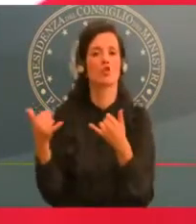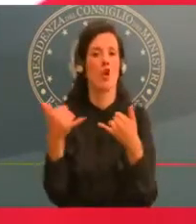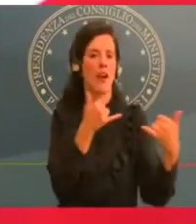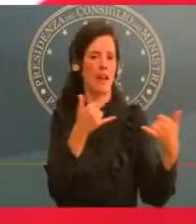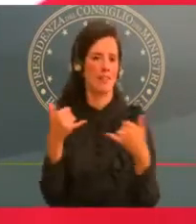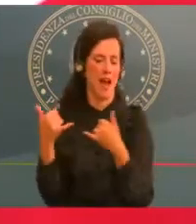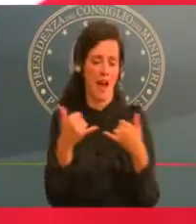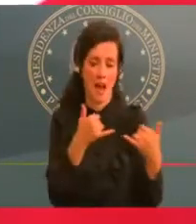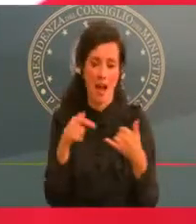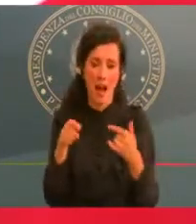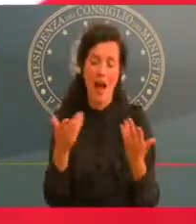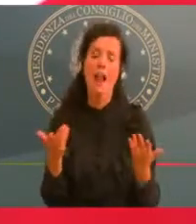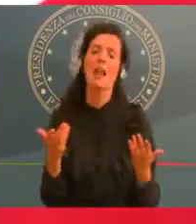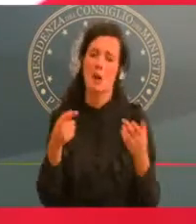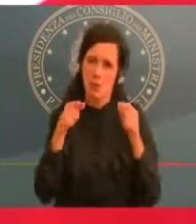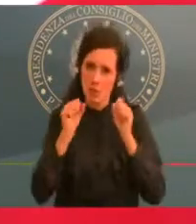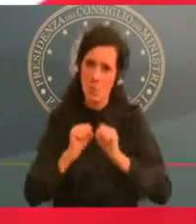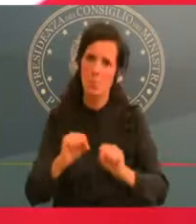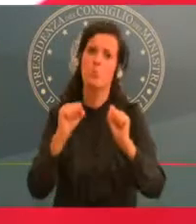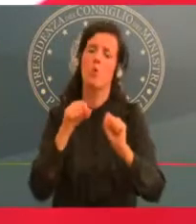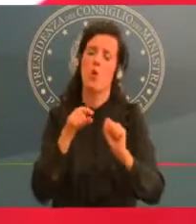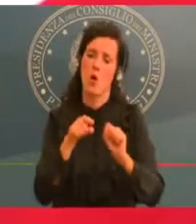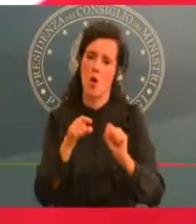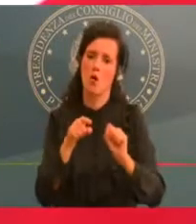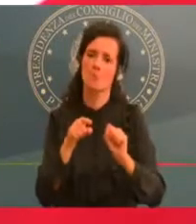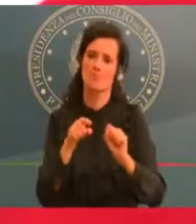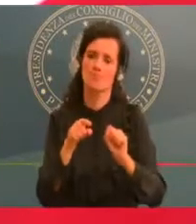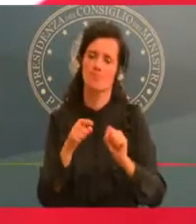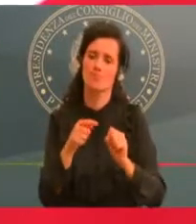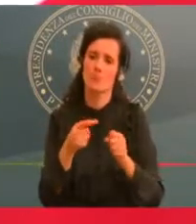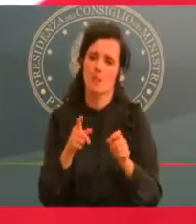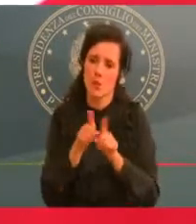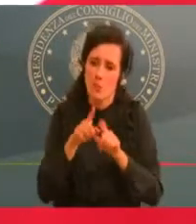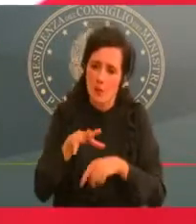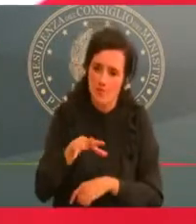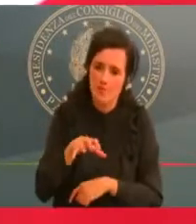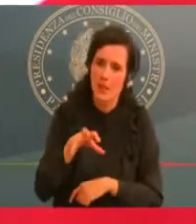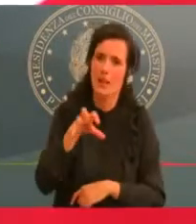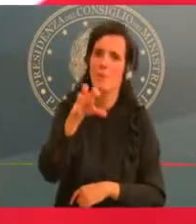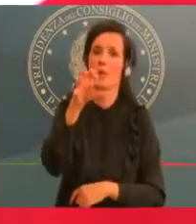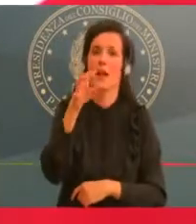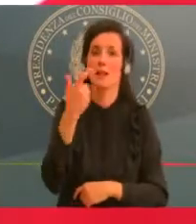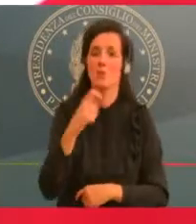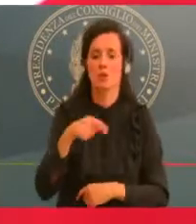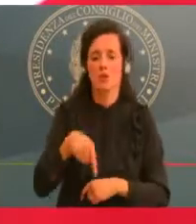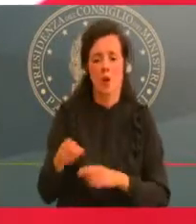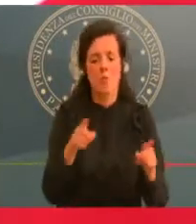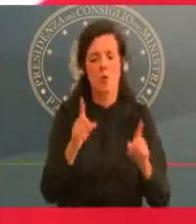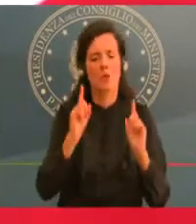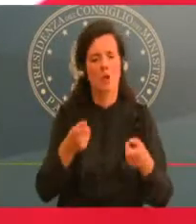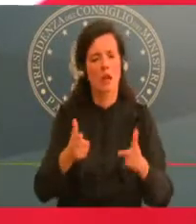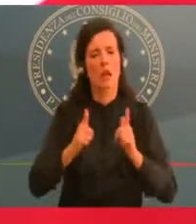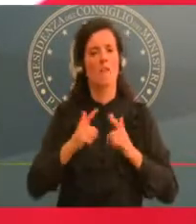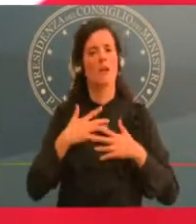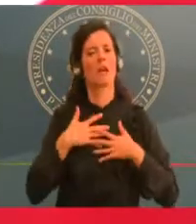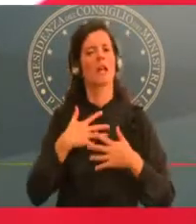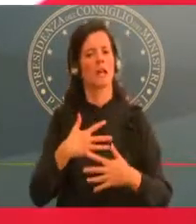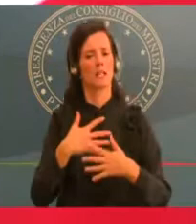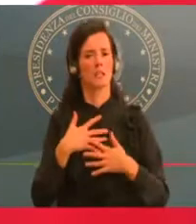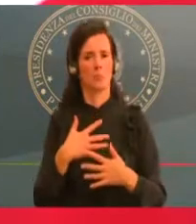rifiatare. Dobbiamo predisporci come dire al momento un po' difficile e poi possiamo un po'